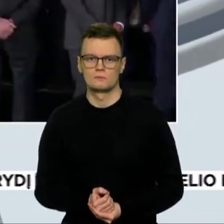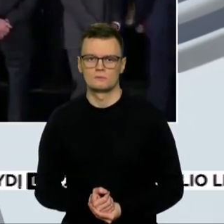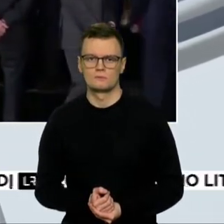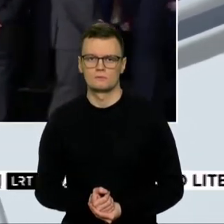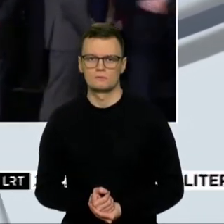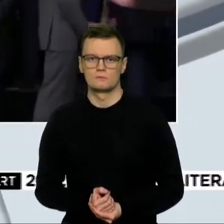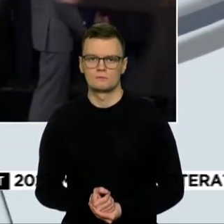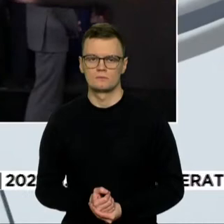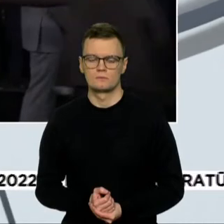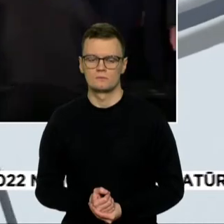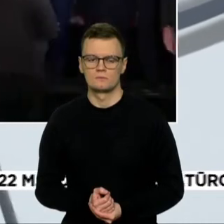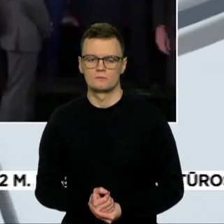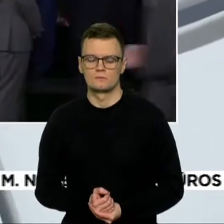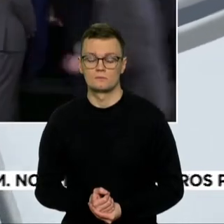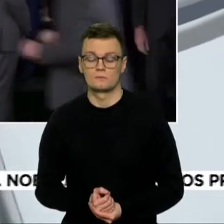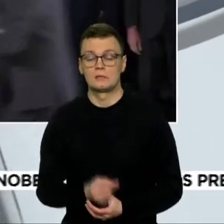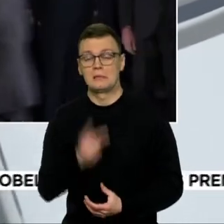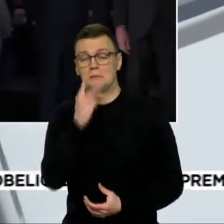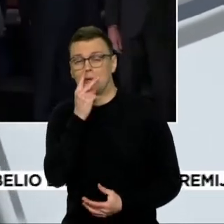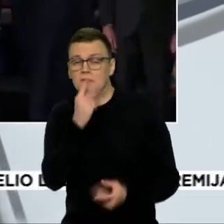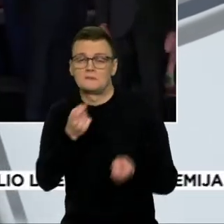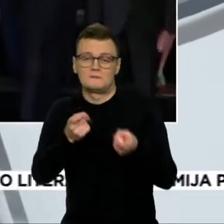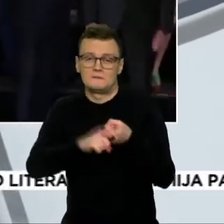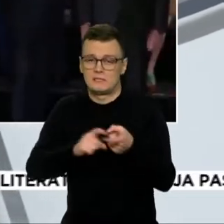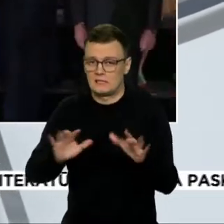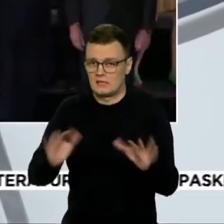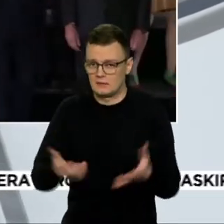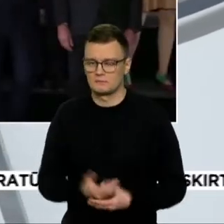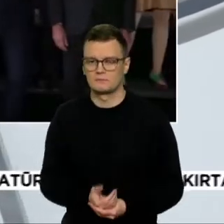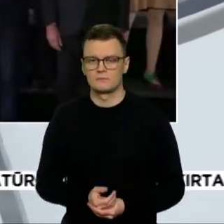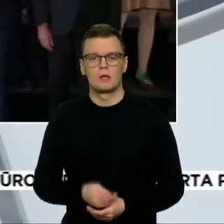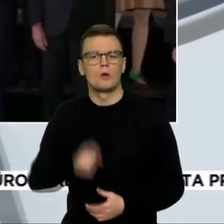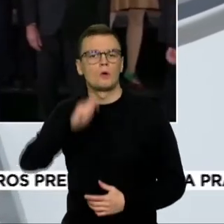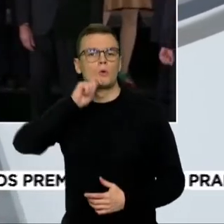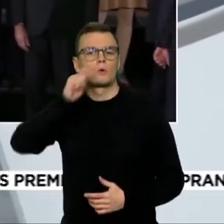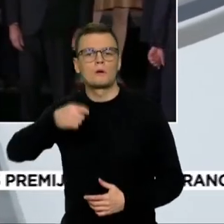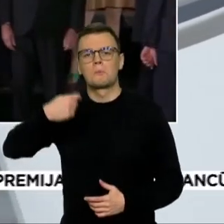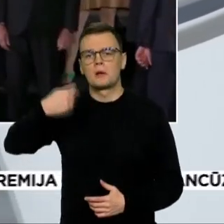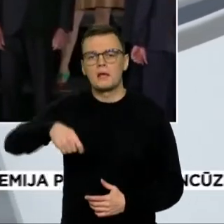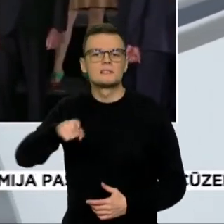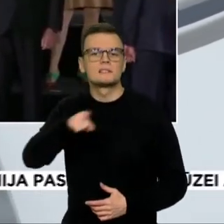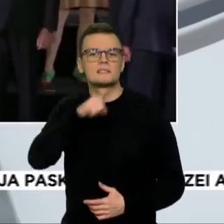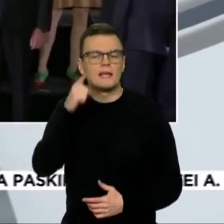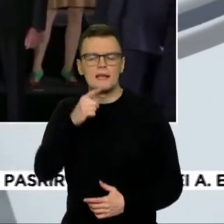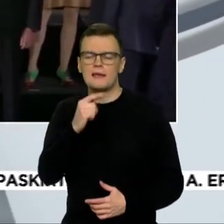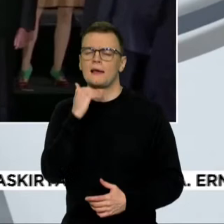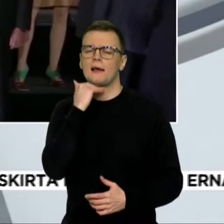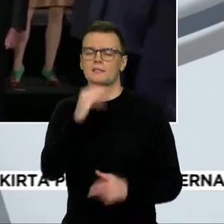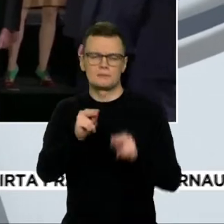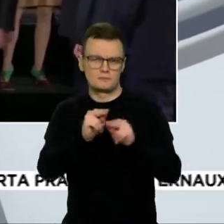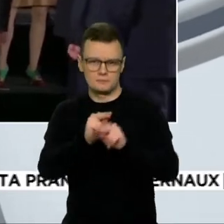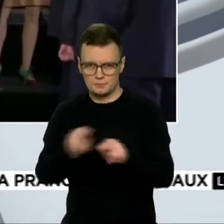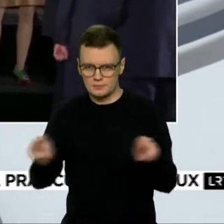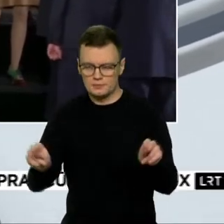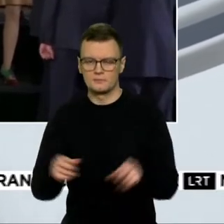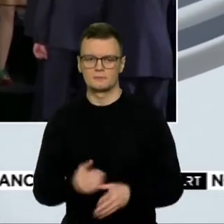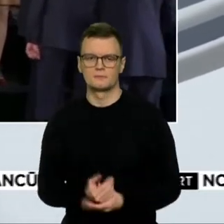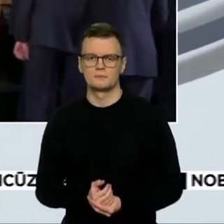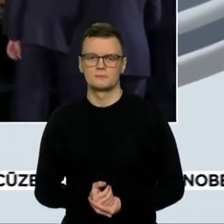Na, kaip pažiūrėsi, Ukrainos prezidentas Volodymyra Zelenskis labai aiškiai kreipdamas į lyderius pasakė, kad